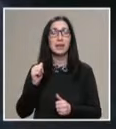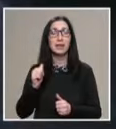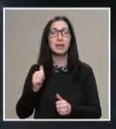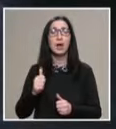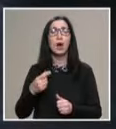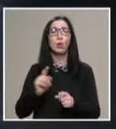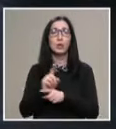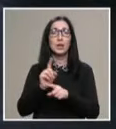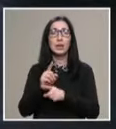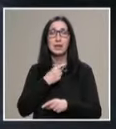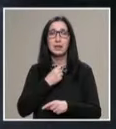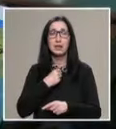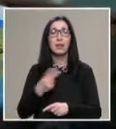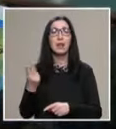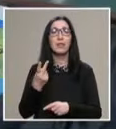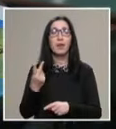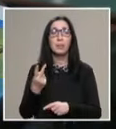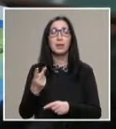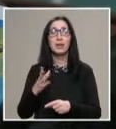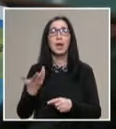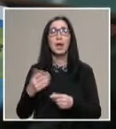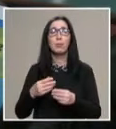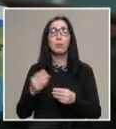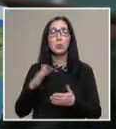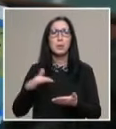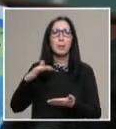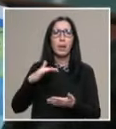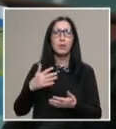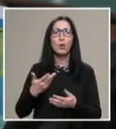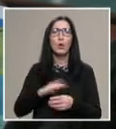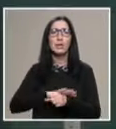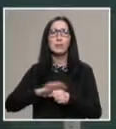клас. Двамата постепенно изпълват пространството с артефакти.